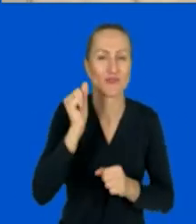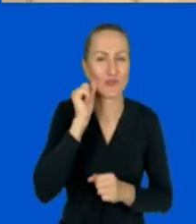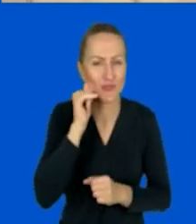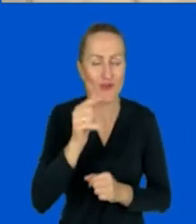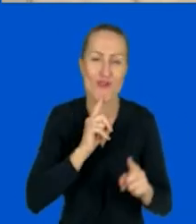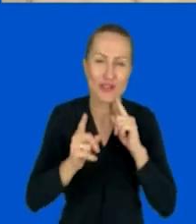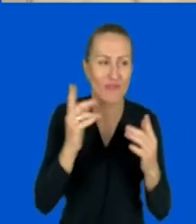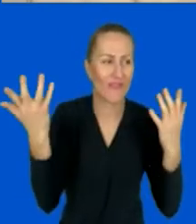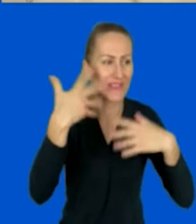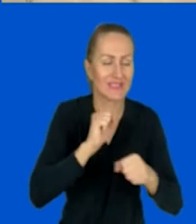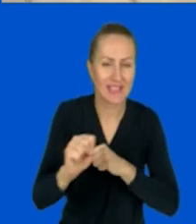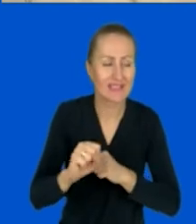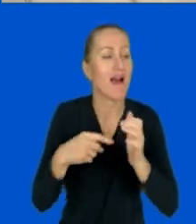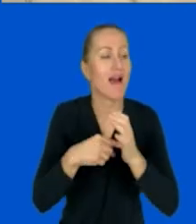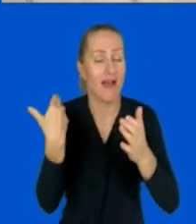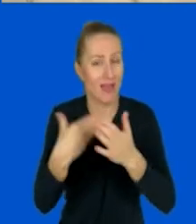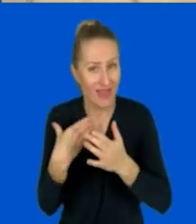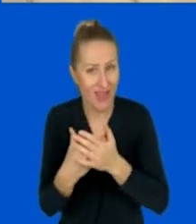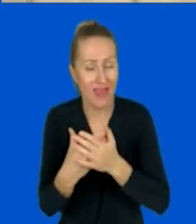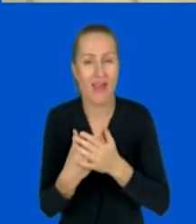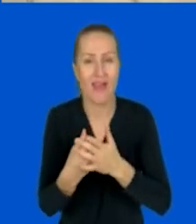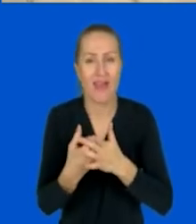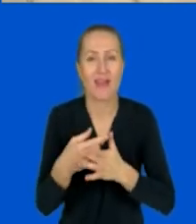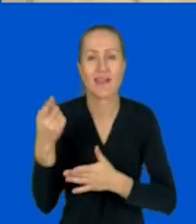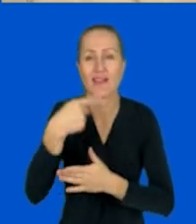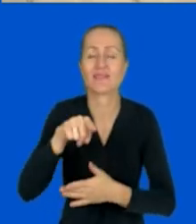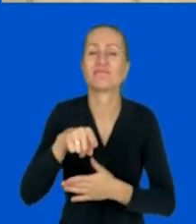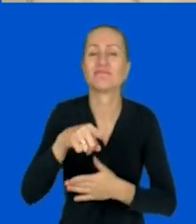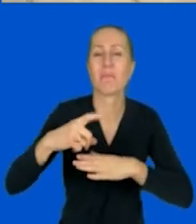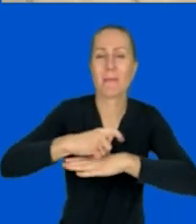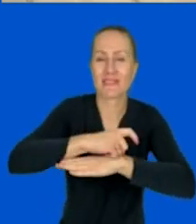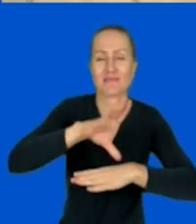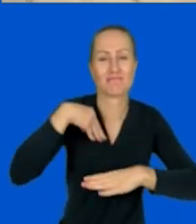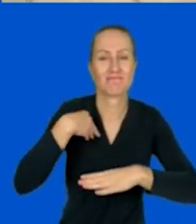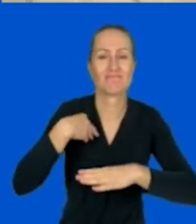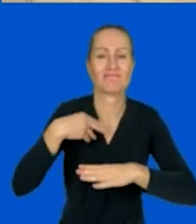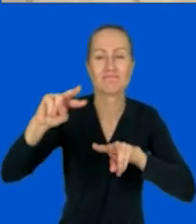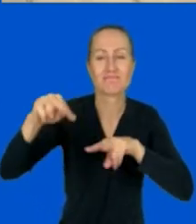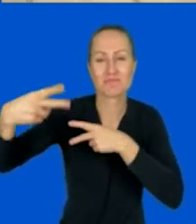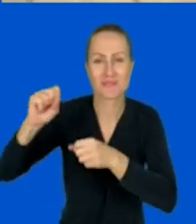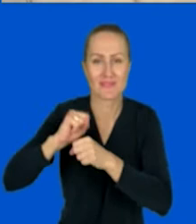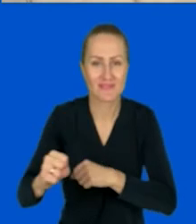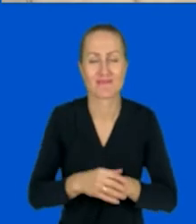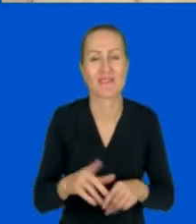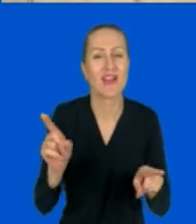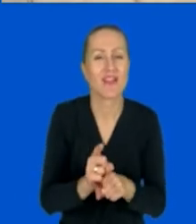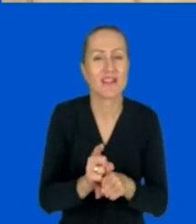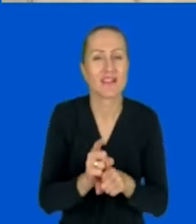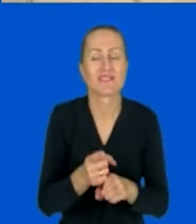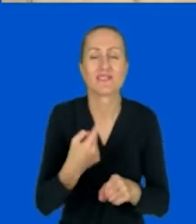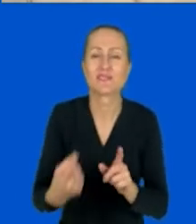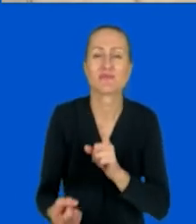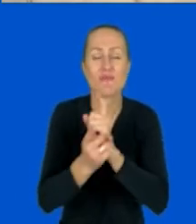i wtedy po prostu na Messengerze dzwonimy do siebie. Spotykam się też czasem z moimi